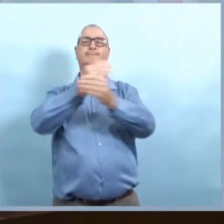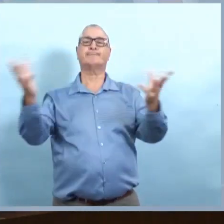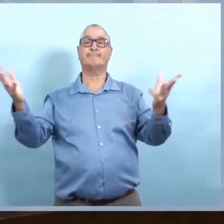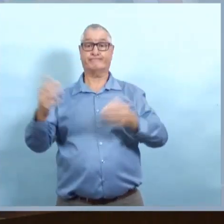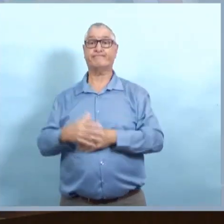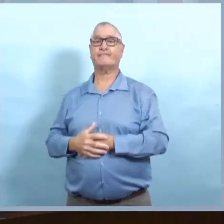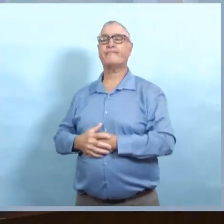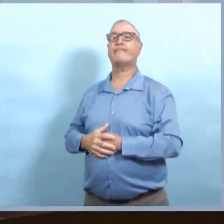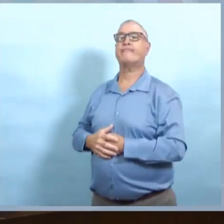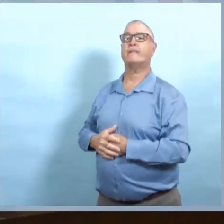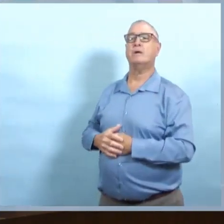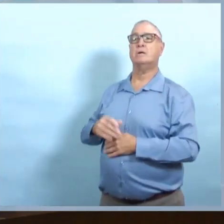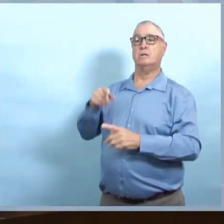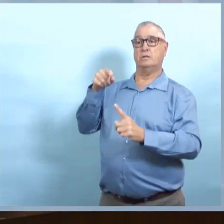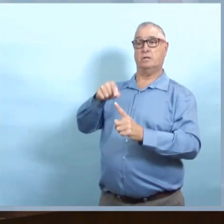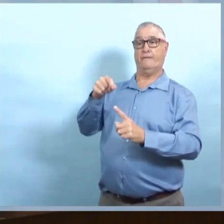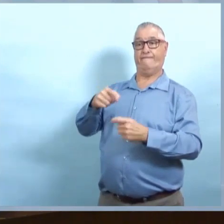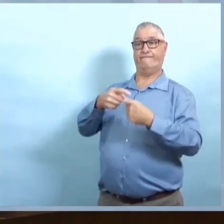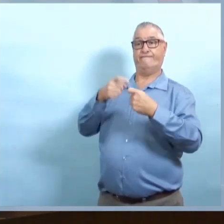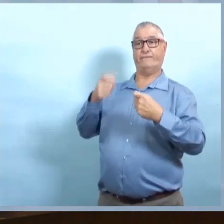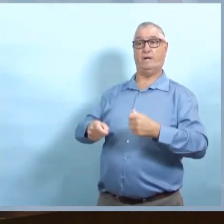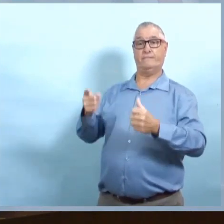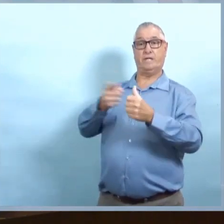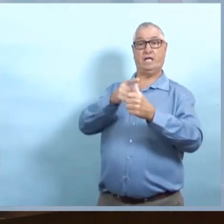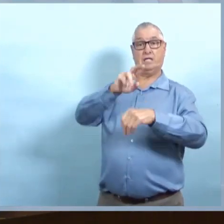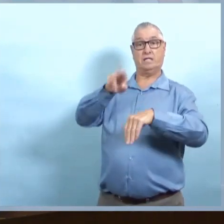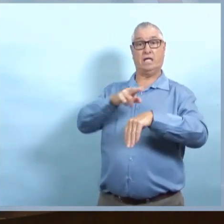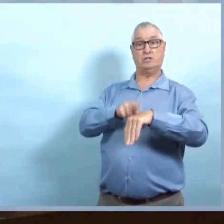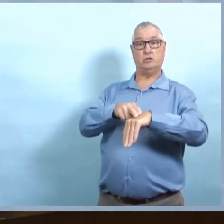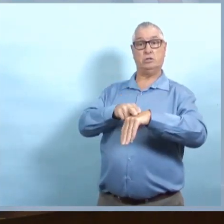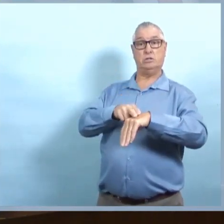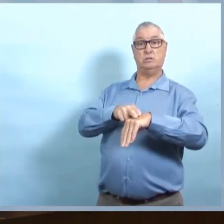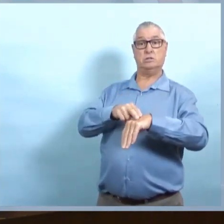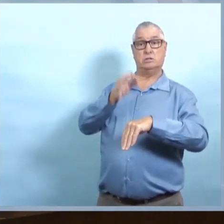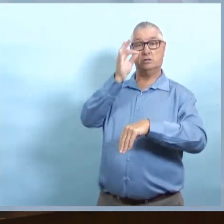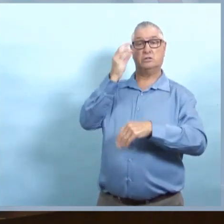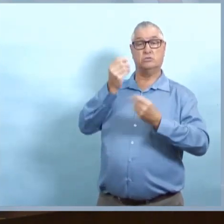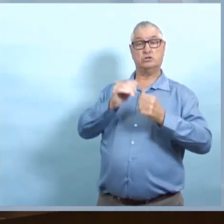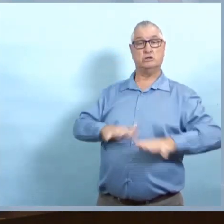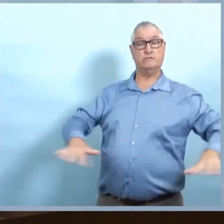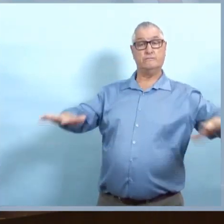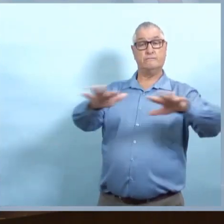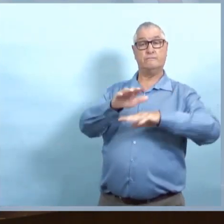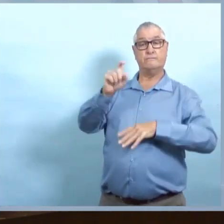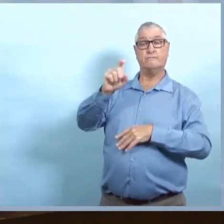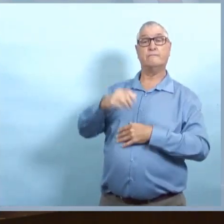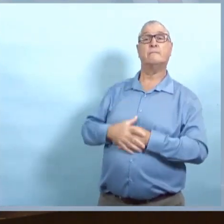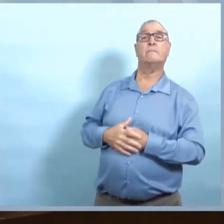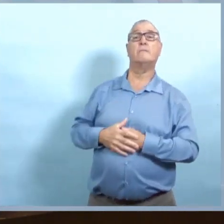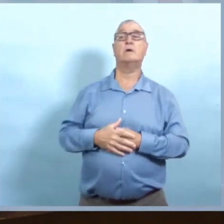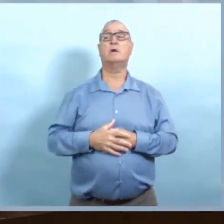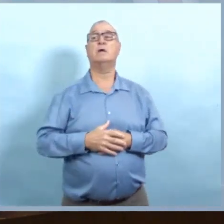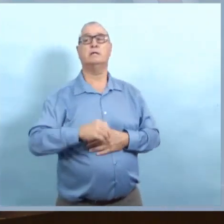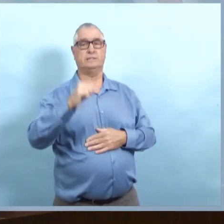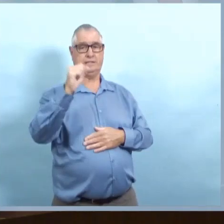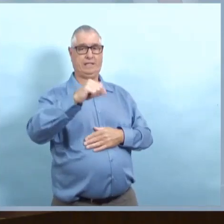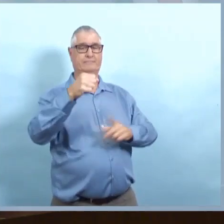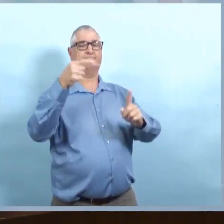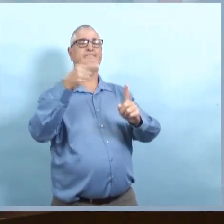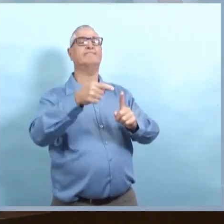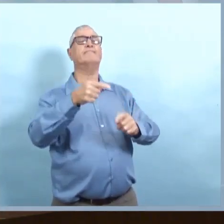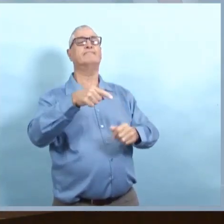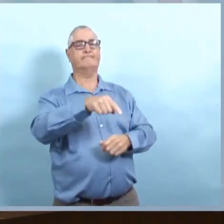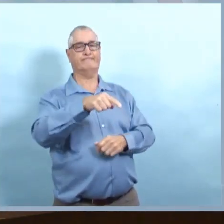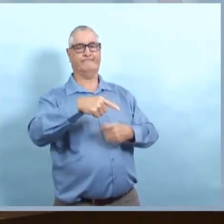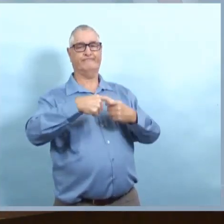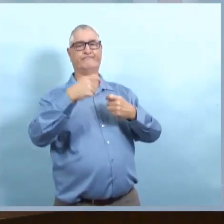ça que nous ne le signalons qu'aujourd'hui, mais il n'y avait certainement aucun retard en ce qui concerne les mesures de santé publique. Est